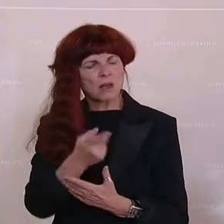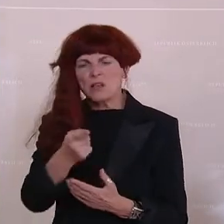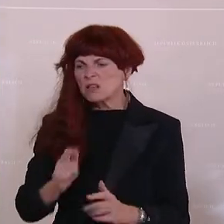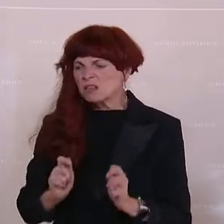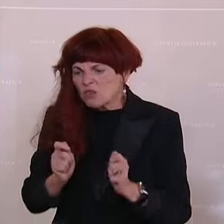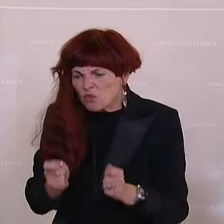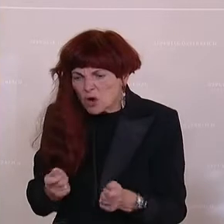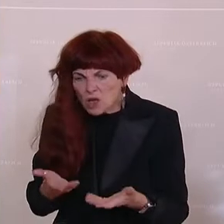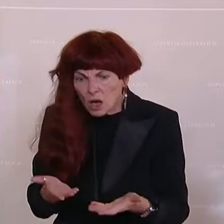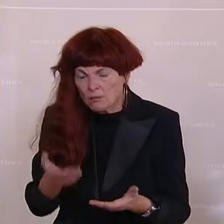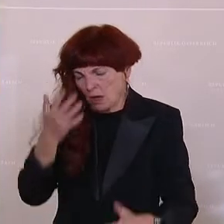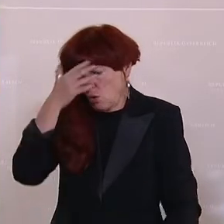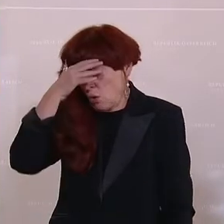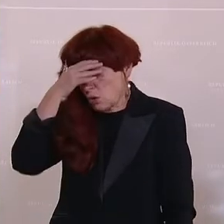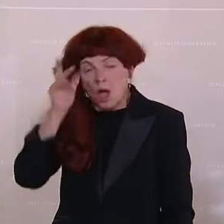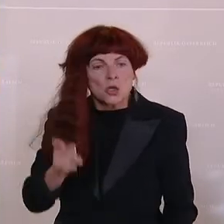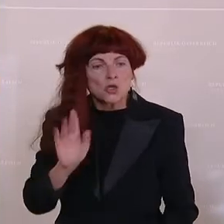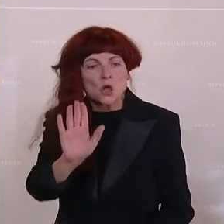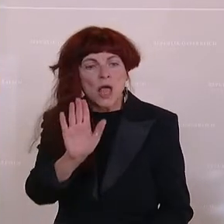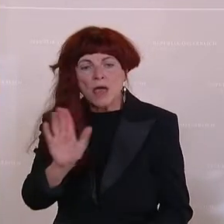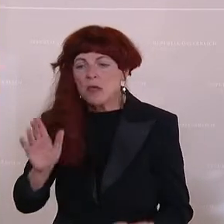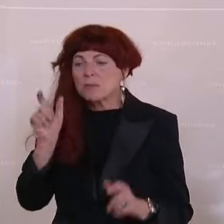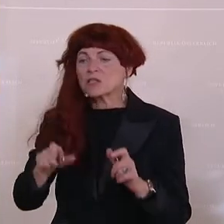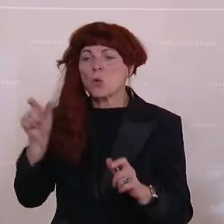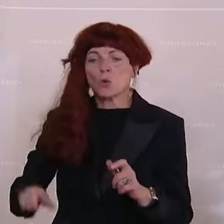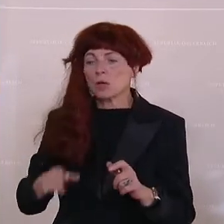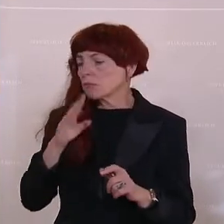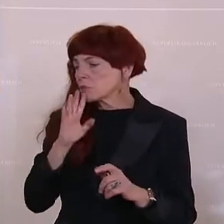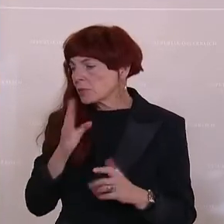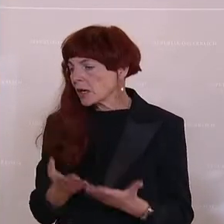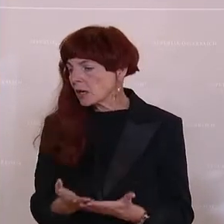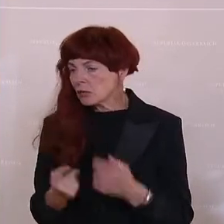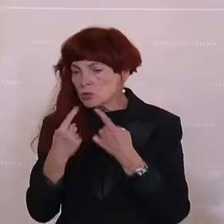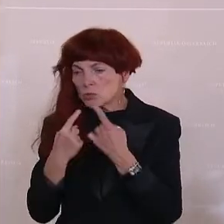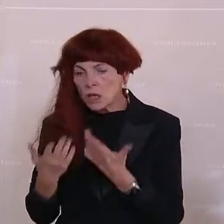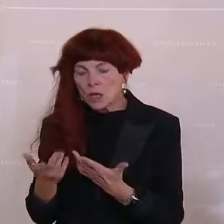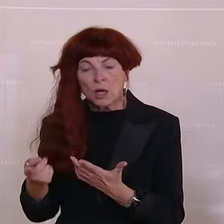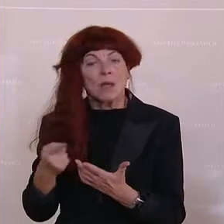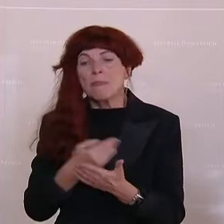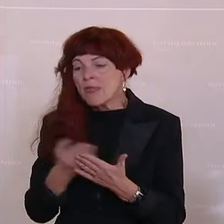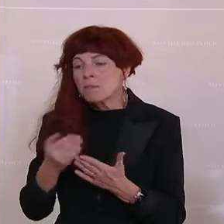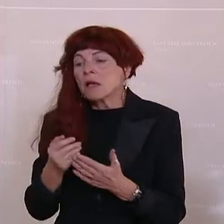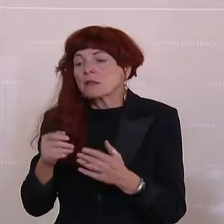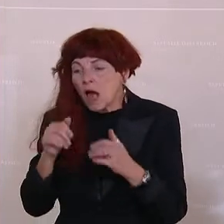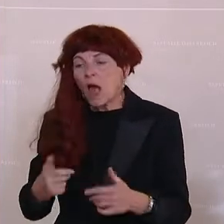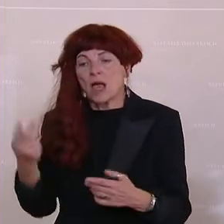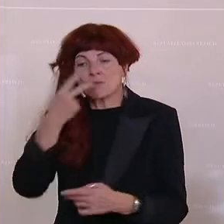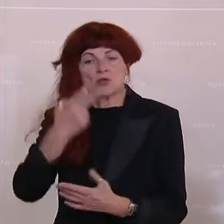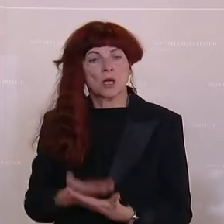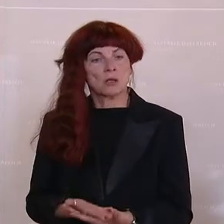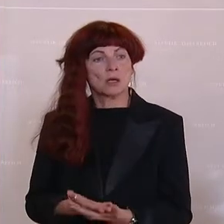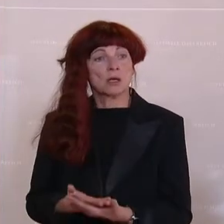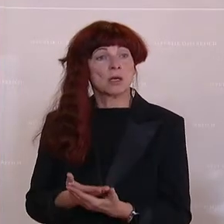haben. Redet doch mit euren Leuten. Die lassen doch kein gutes Haar daran. Das müsst ihr so sagen. Und irgendwann, glaube ich, wird ja eh der